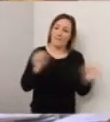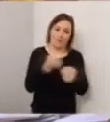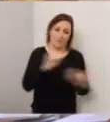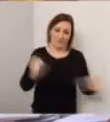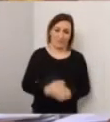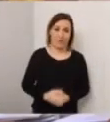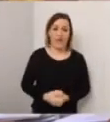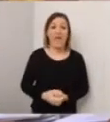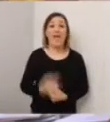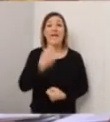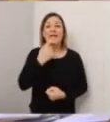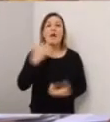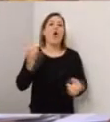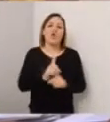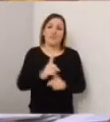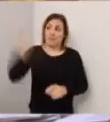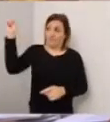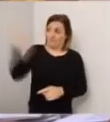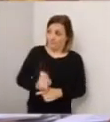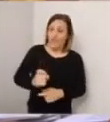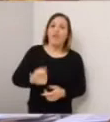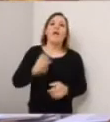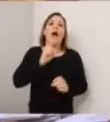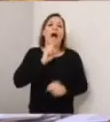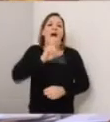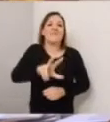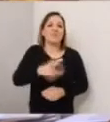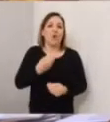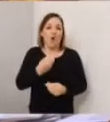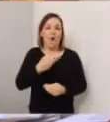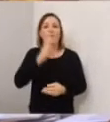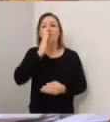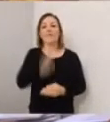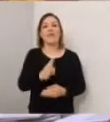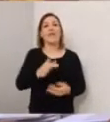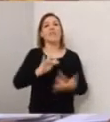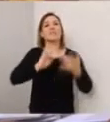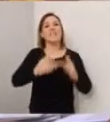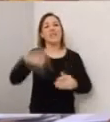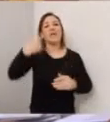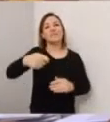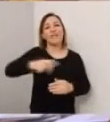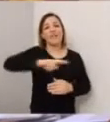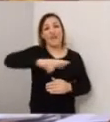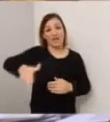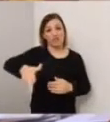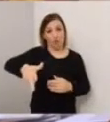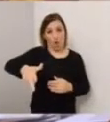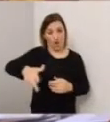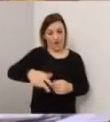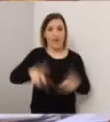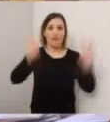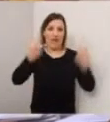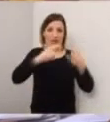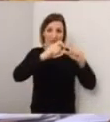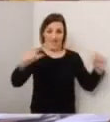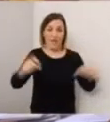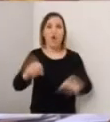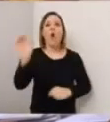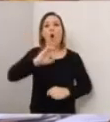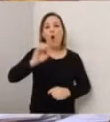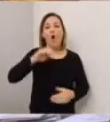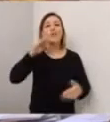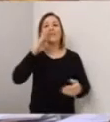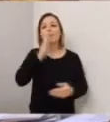fuori comunque si può segnalare o attraverso il sito della Presidenza della Regione con il link o all'interno del nostro stesso